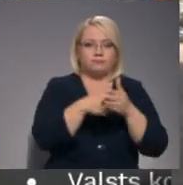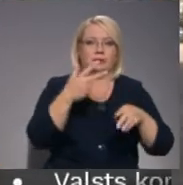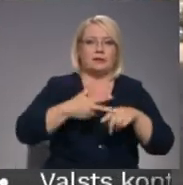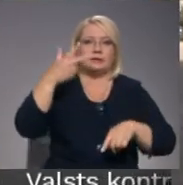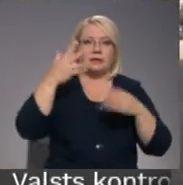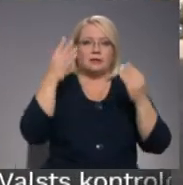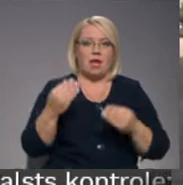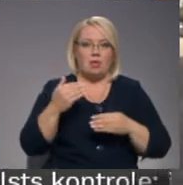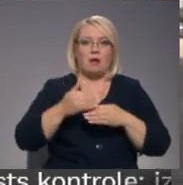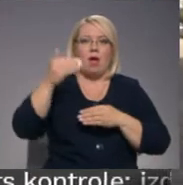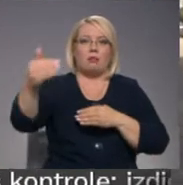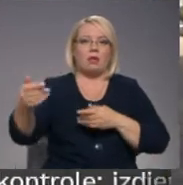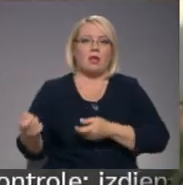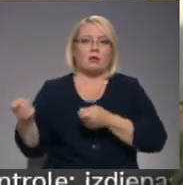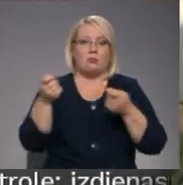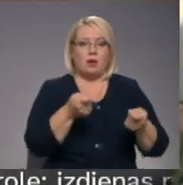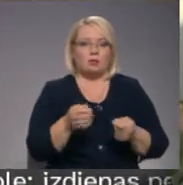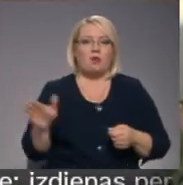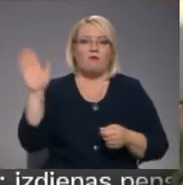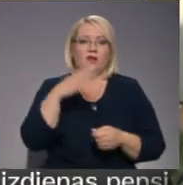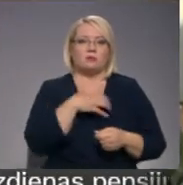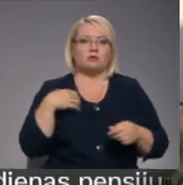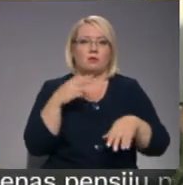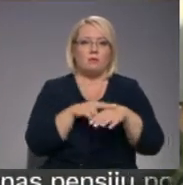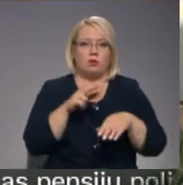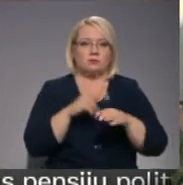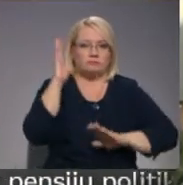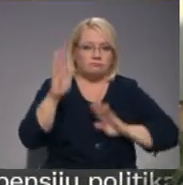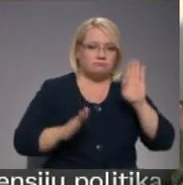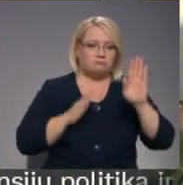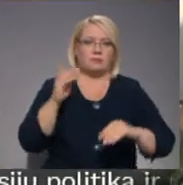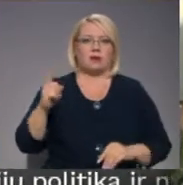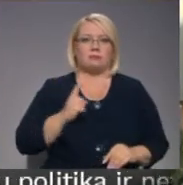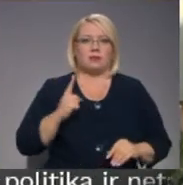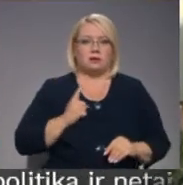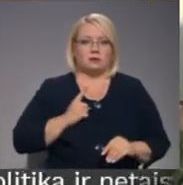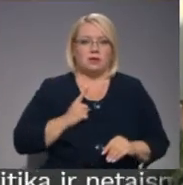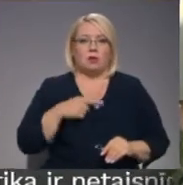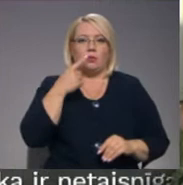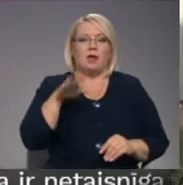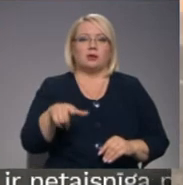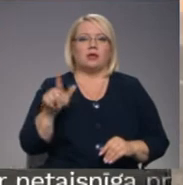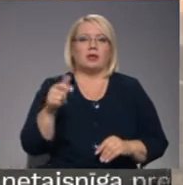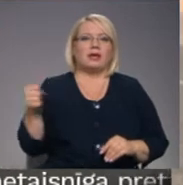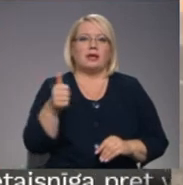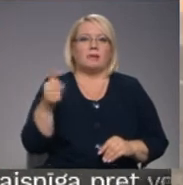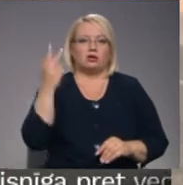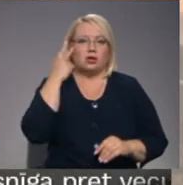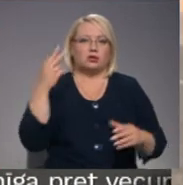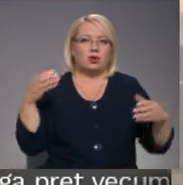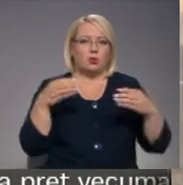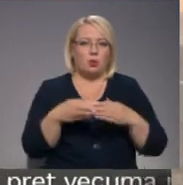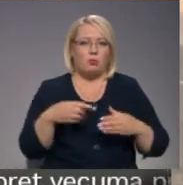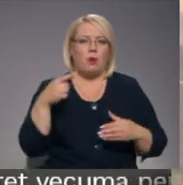dienā ar atālinātu piegādi un valsts un pašvaldības policiju dienakts apsardze. Un ņemot vērāk, mēs runājām par īpašu riska grupu, kur varbūt nevienmēr